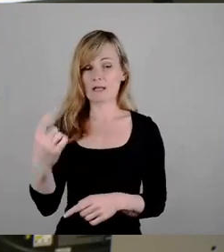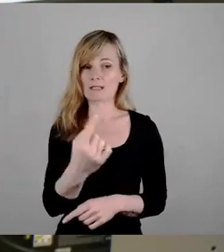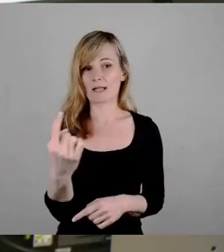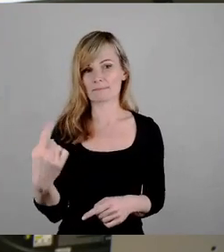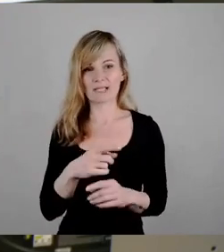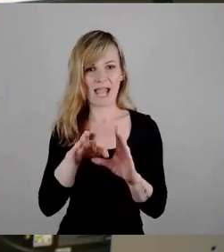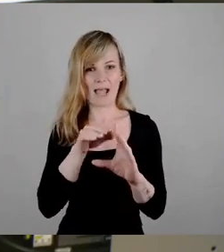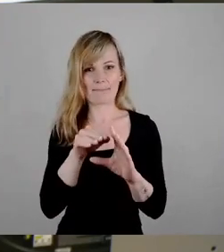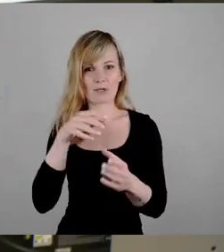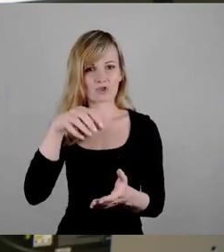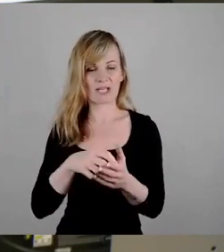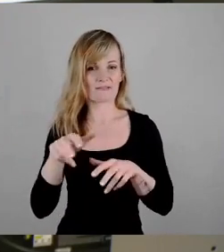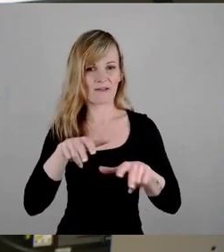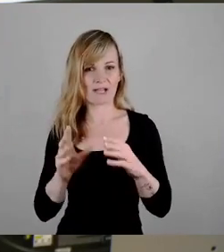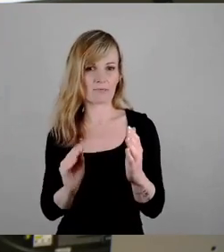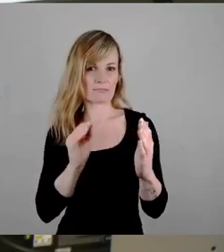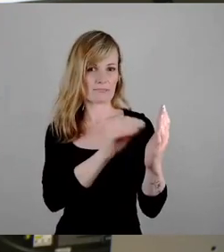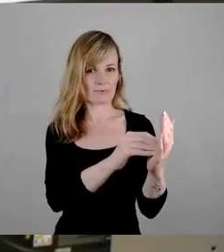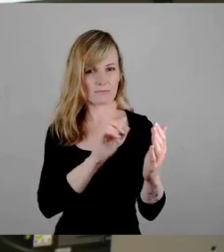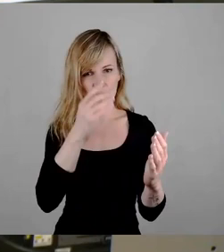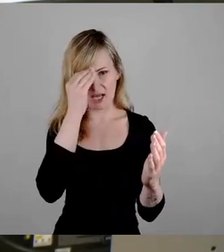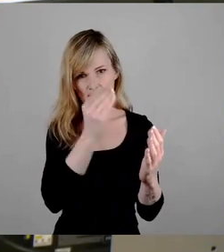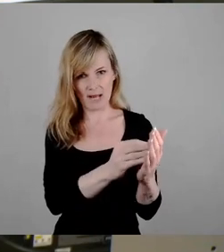Stadtverwaltung anmelden.